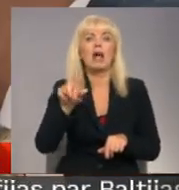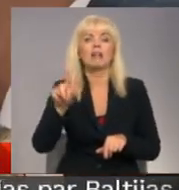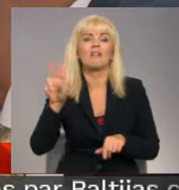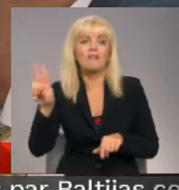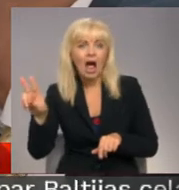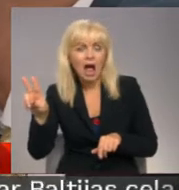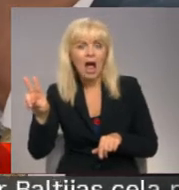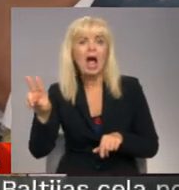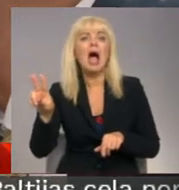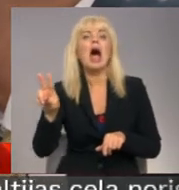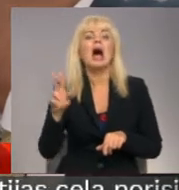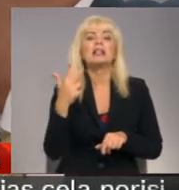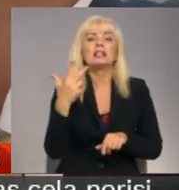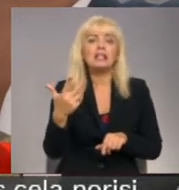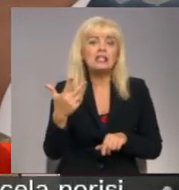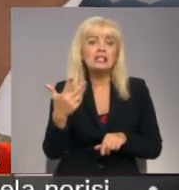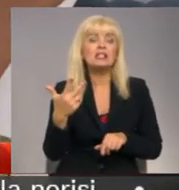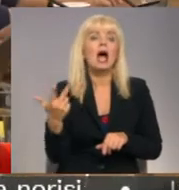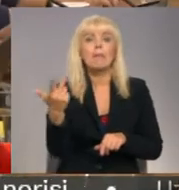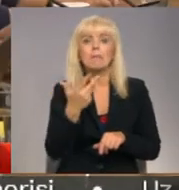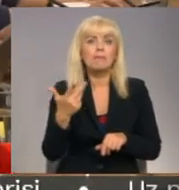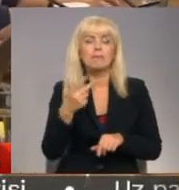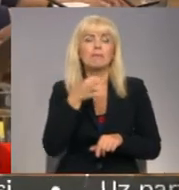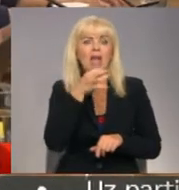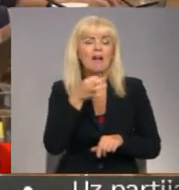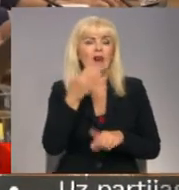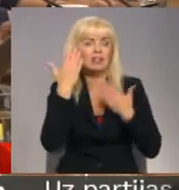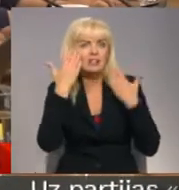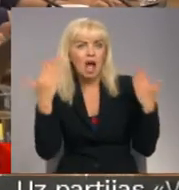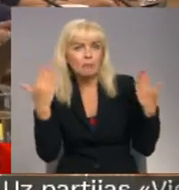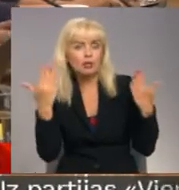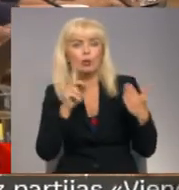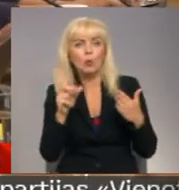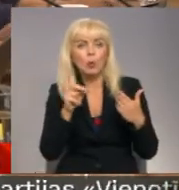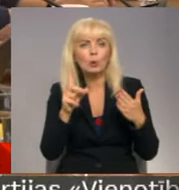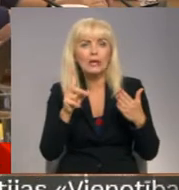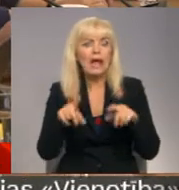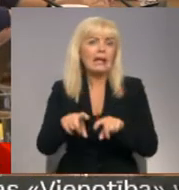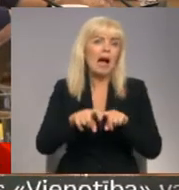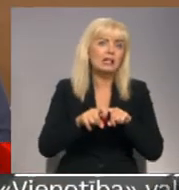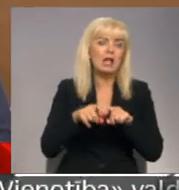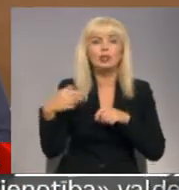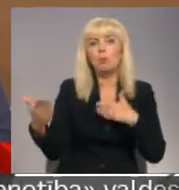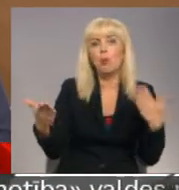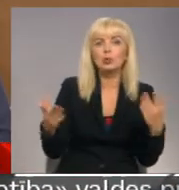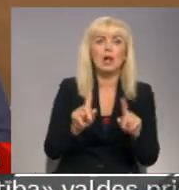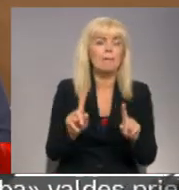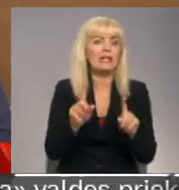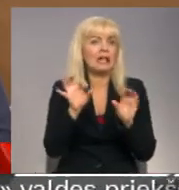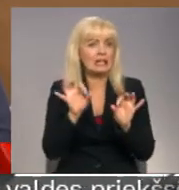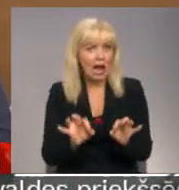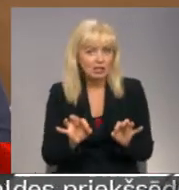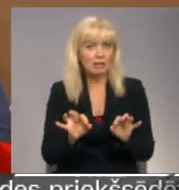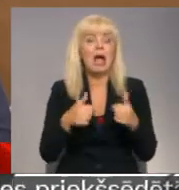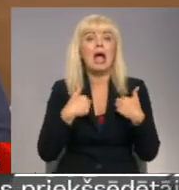Ģirdjens, Ralfs Nemīron un Ramona Petrāviča paziņoja, ka nevar izšķirties, kurai no iesaistītajām pusēm ir taisnība. Pēc būtības es